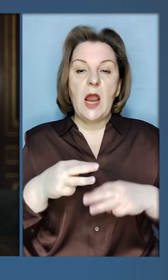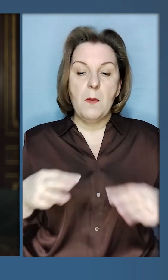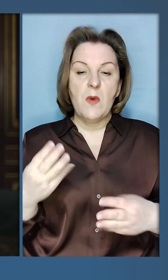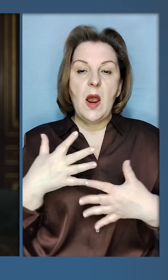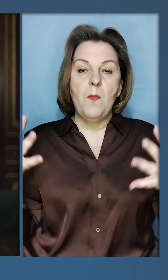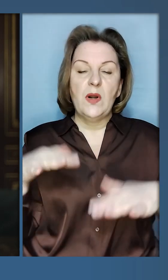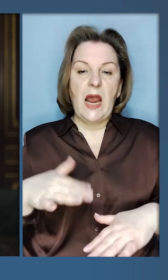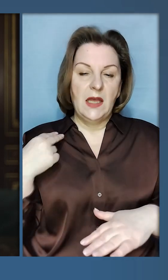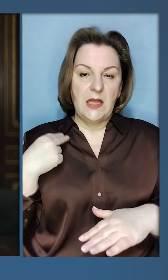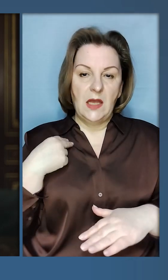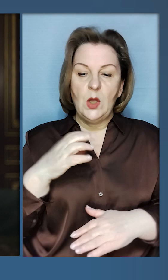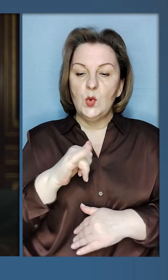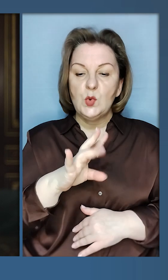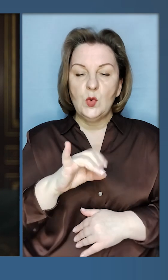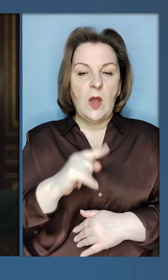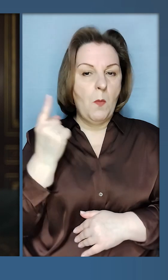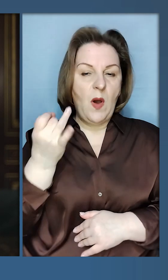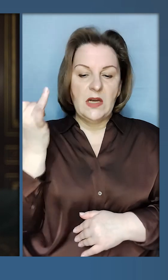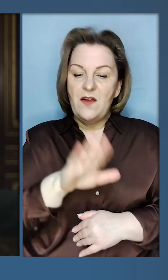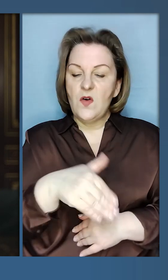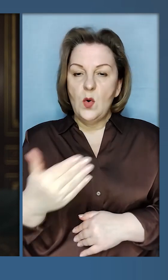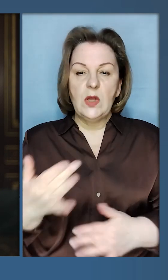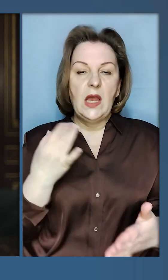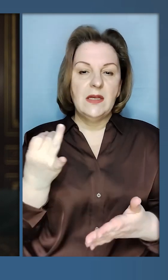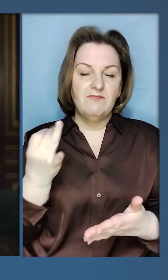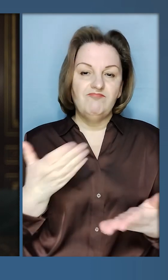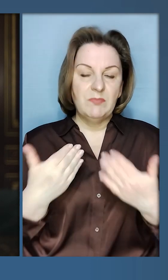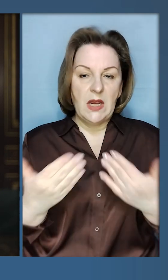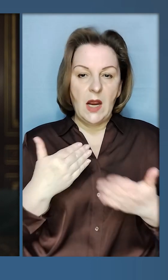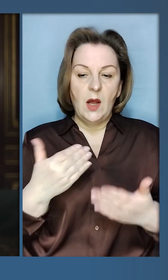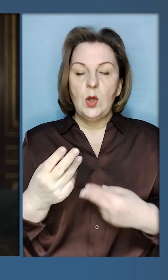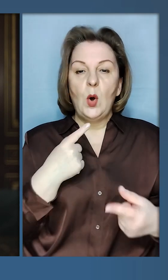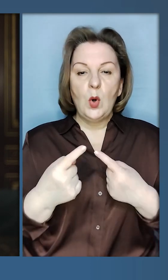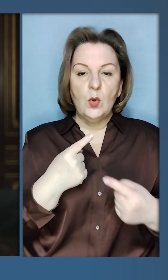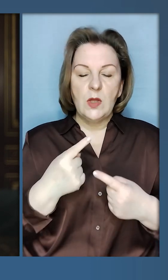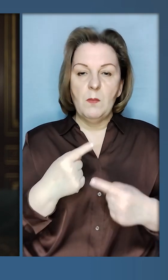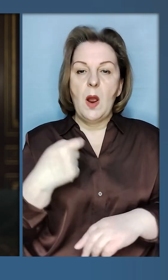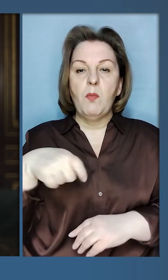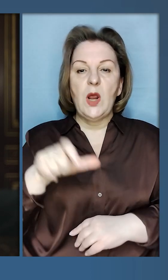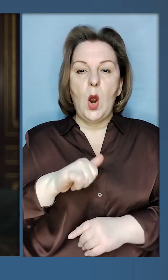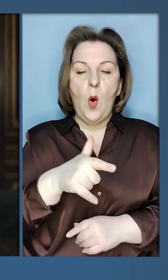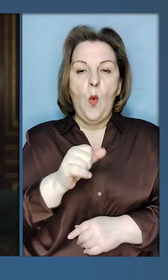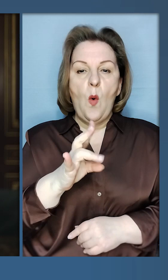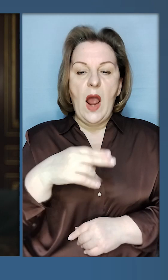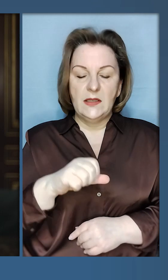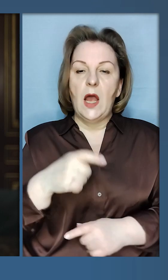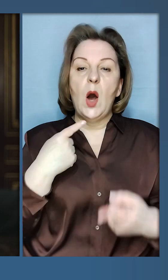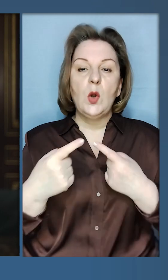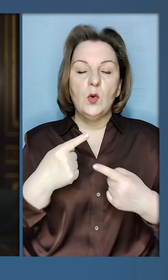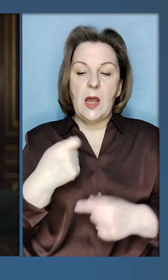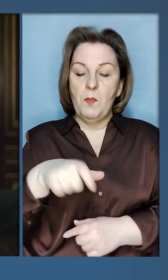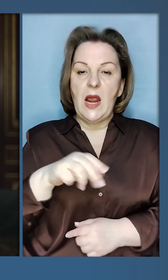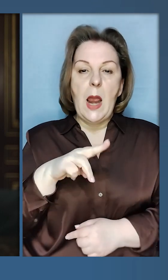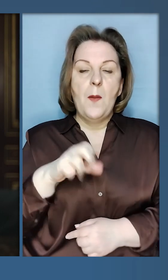'єр-міністром Британії Ріші Сунаком. Перша в історії двосторонніх відносин розмова з президентом Уганди. Розмова з